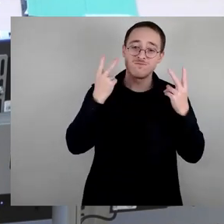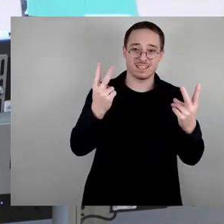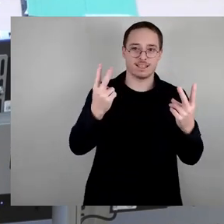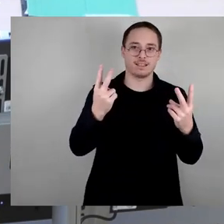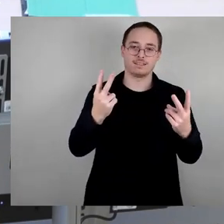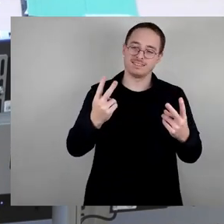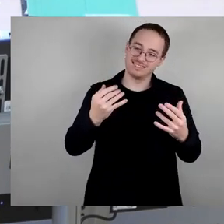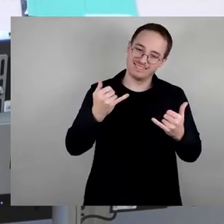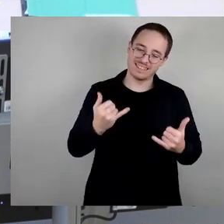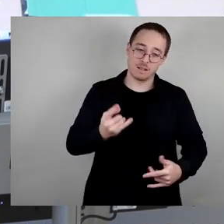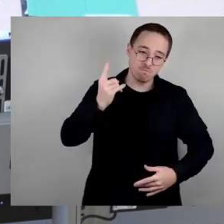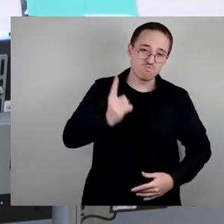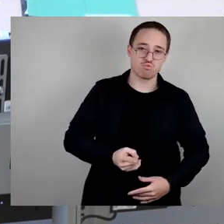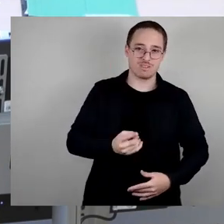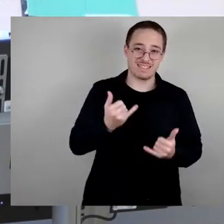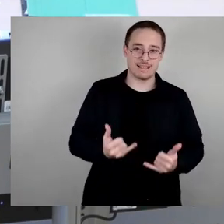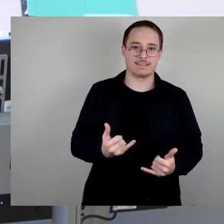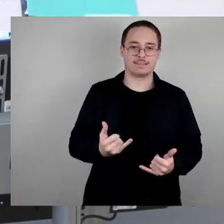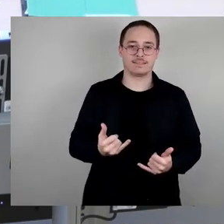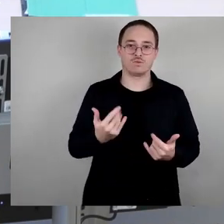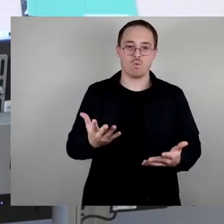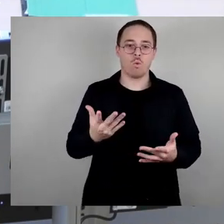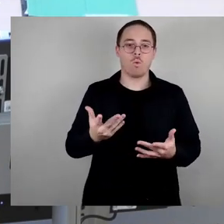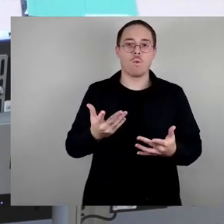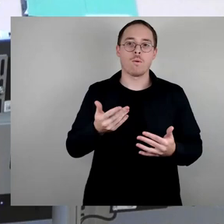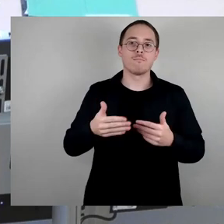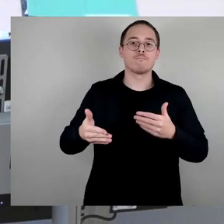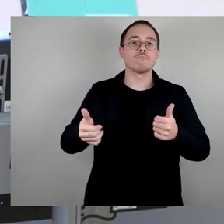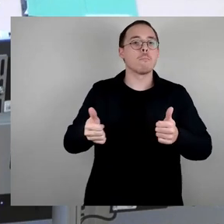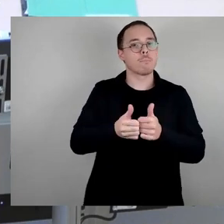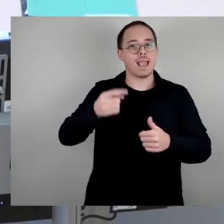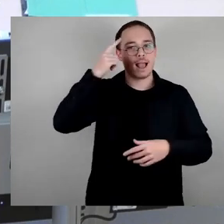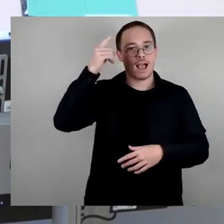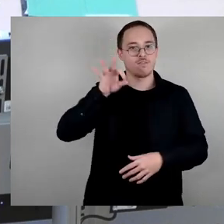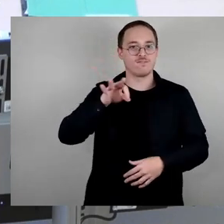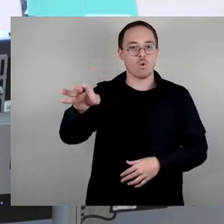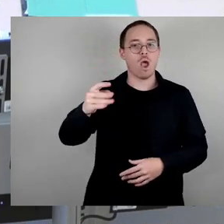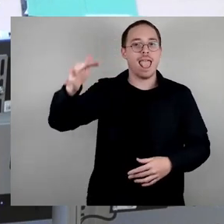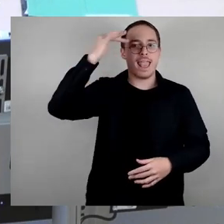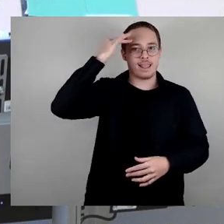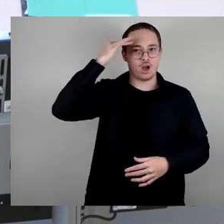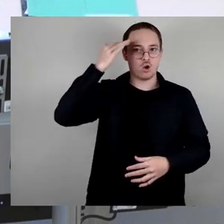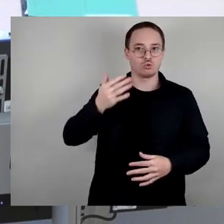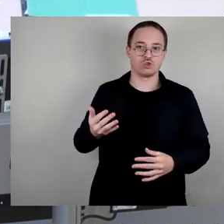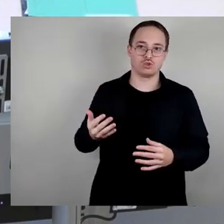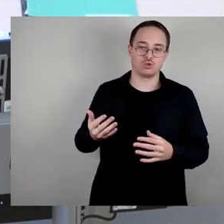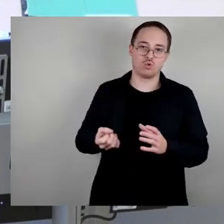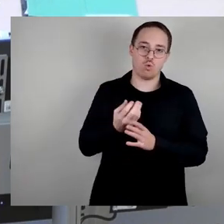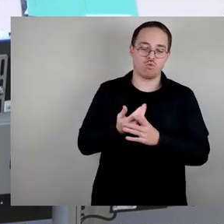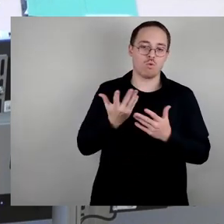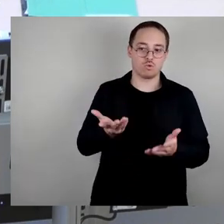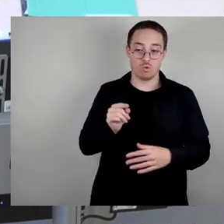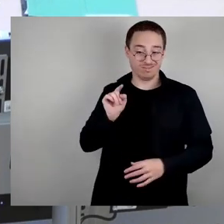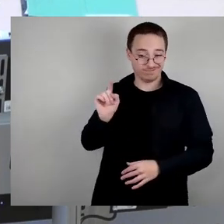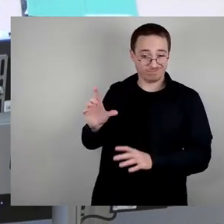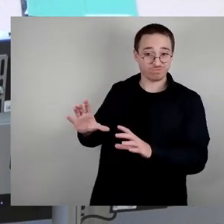Erinnerungskulturen gibt. Dieser sollte sich mit dem Erinnerungsort auf dem Altmarkt beschäftigen. Er hat den nötigen differenzierten